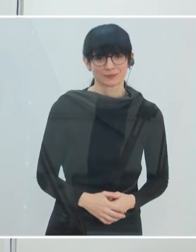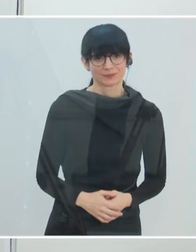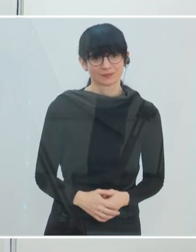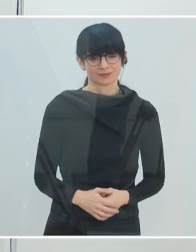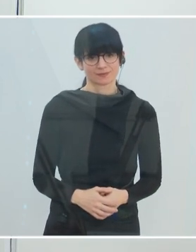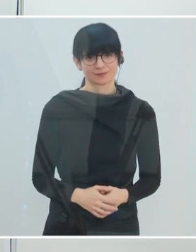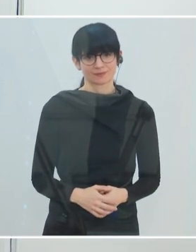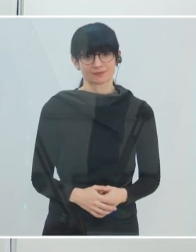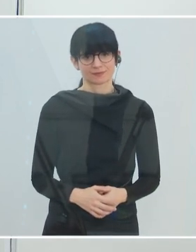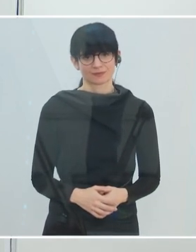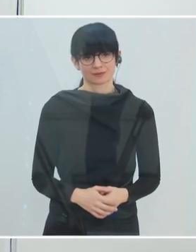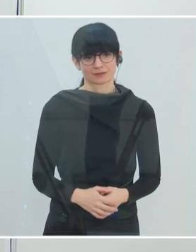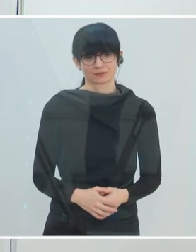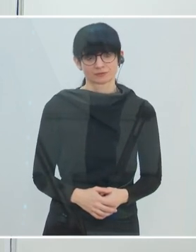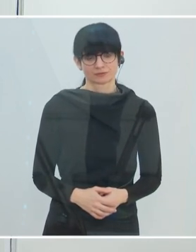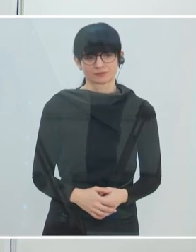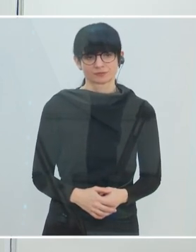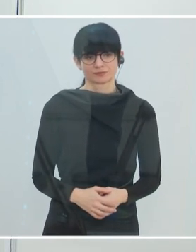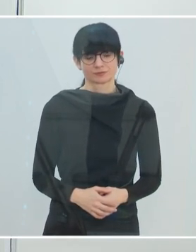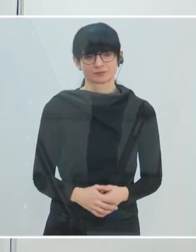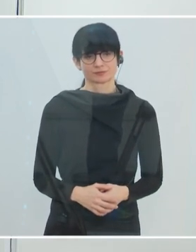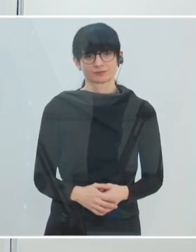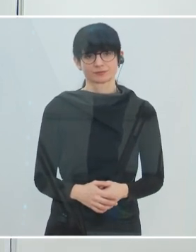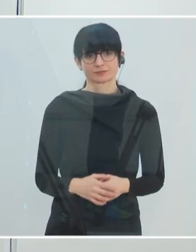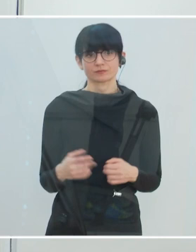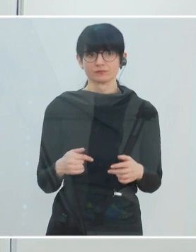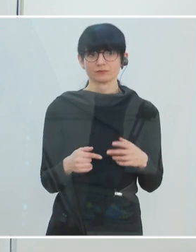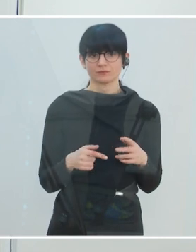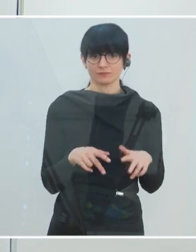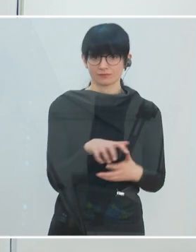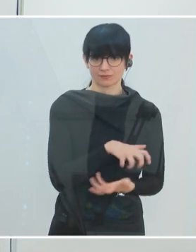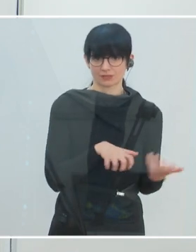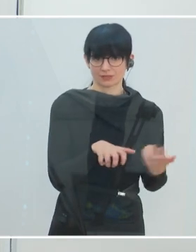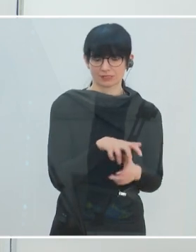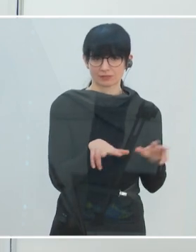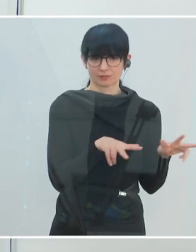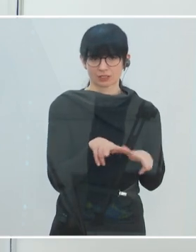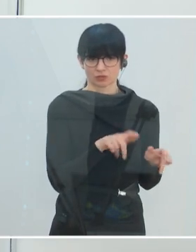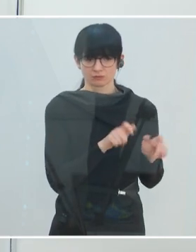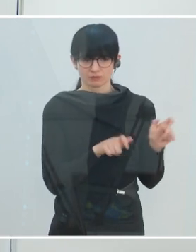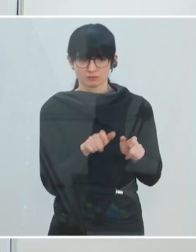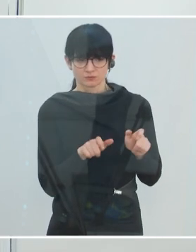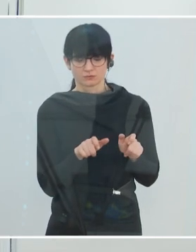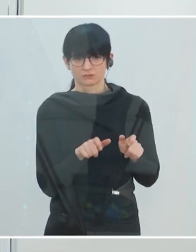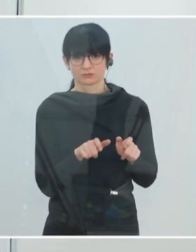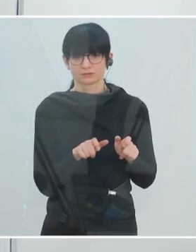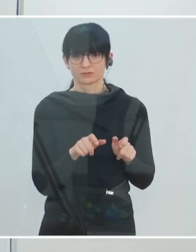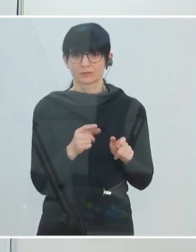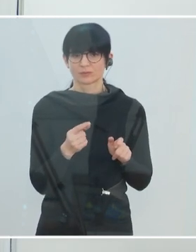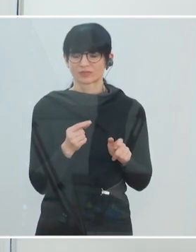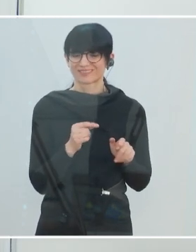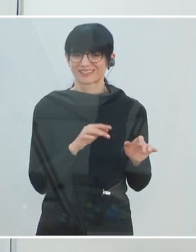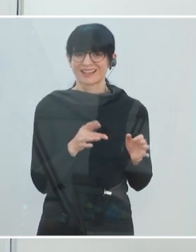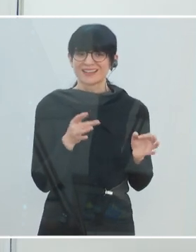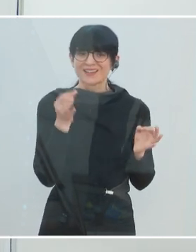zum einen auch, dass wir in der Lage sind, für uns als Krisenmanager gilt es vor allem, dass wir in der Lage sind, wir nennen es auf Englisch Accountability,